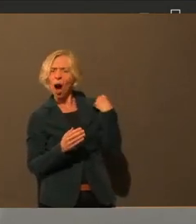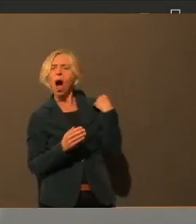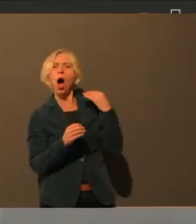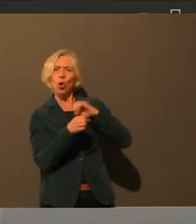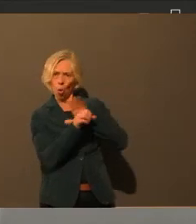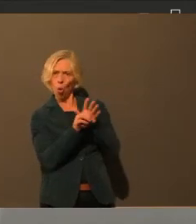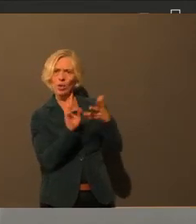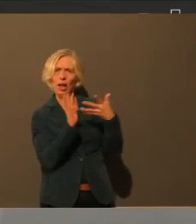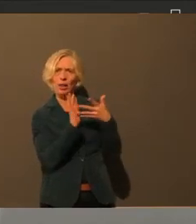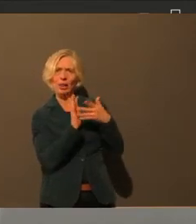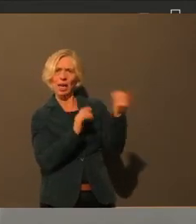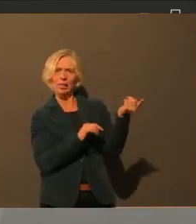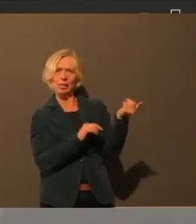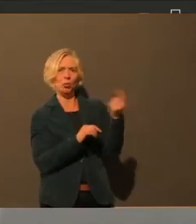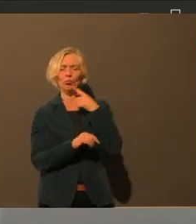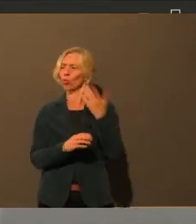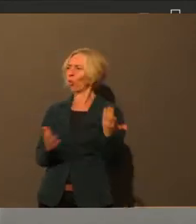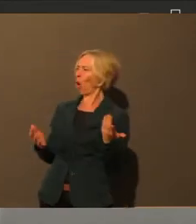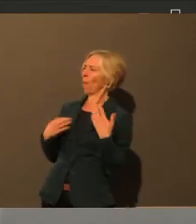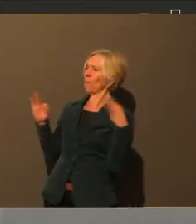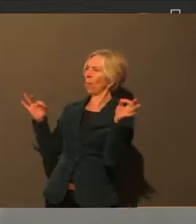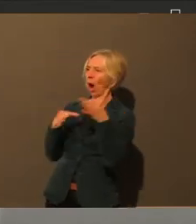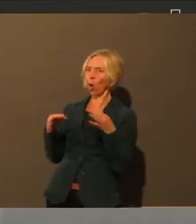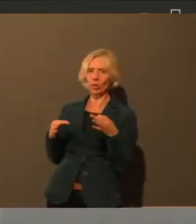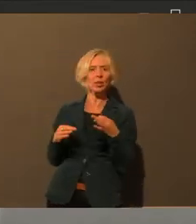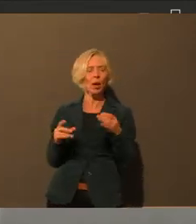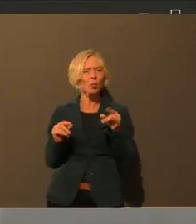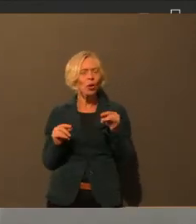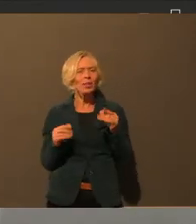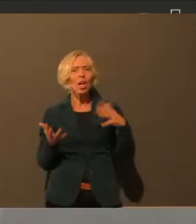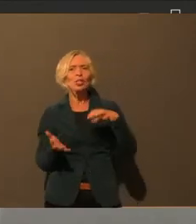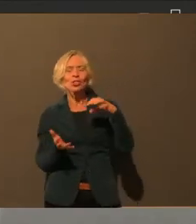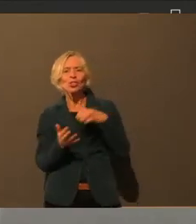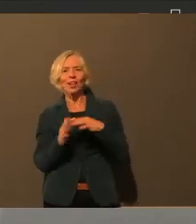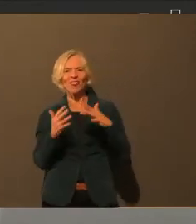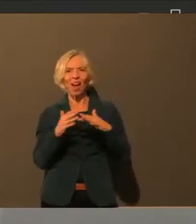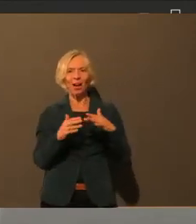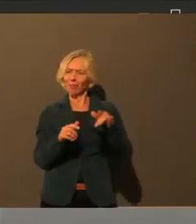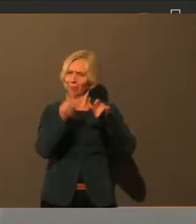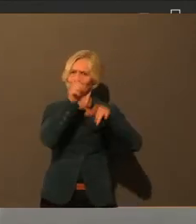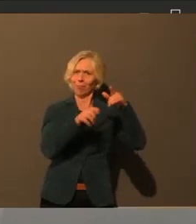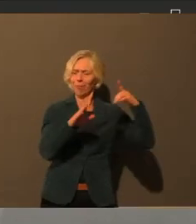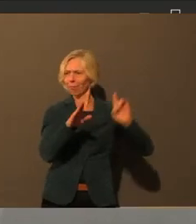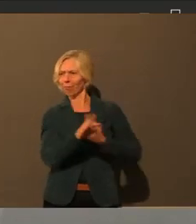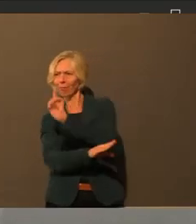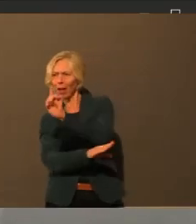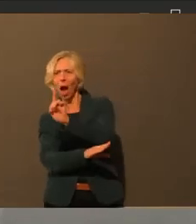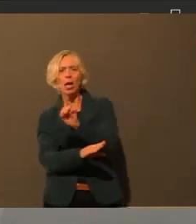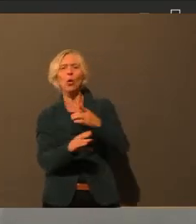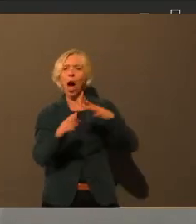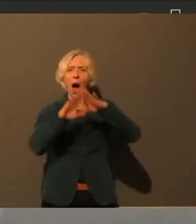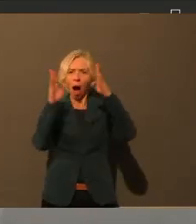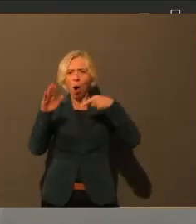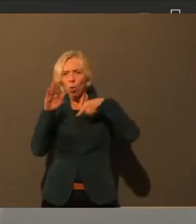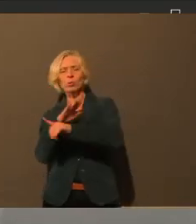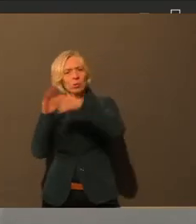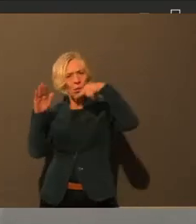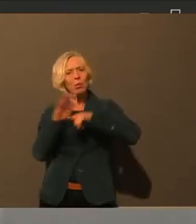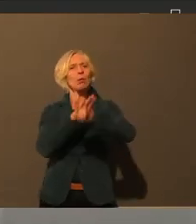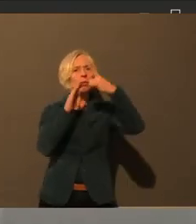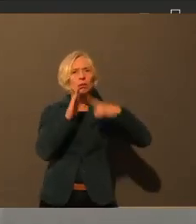Aber die Leute gehen einfach dann trotzdem, also es ist einfach dieses, es ist schwierig, Regeln zu finden, aber